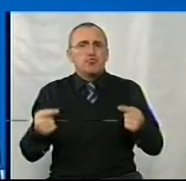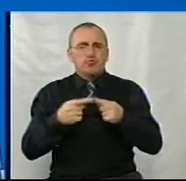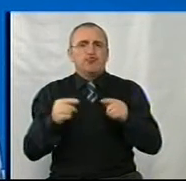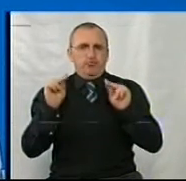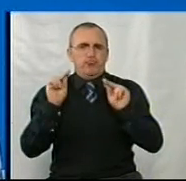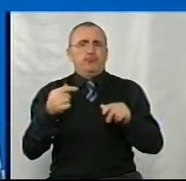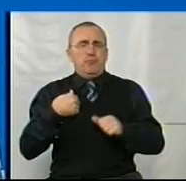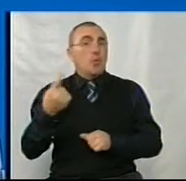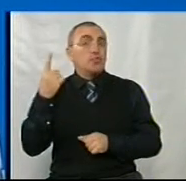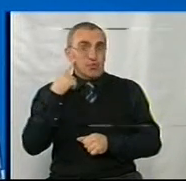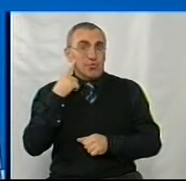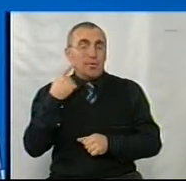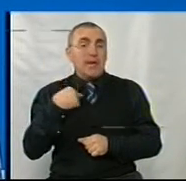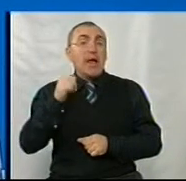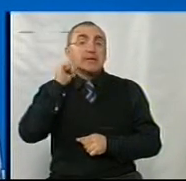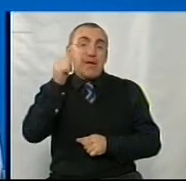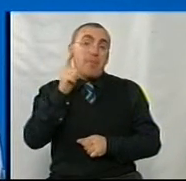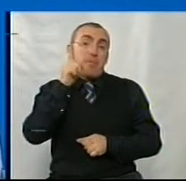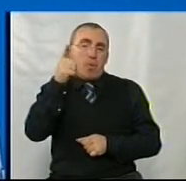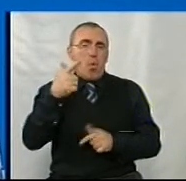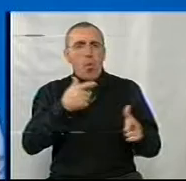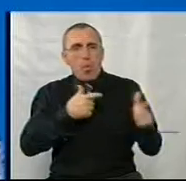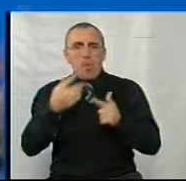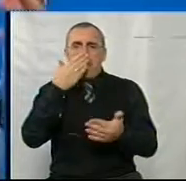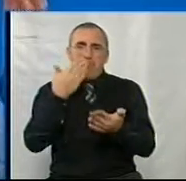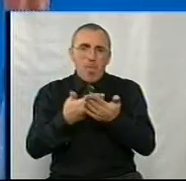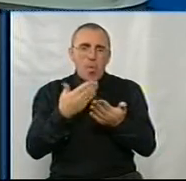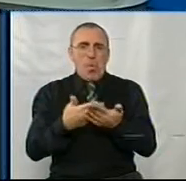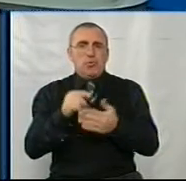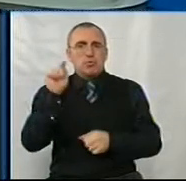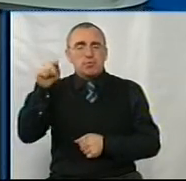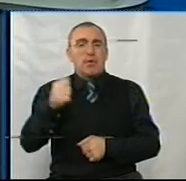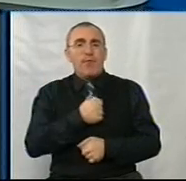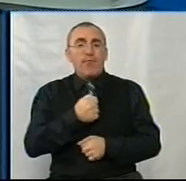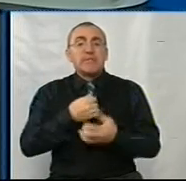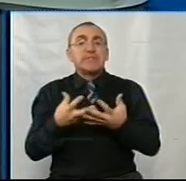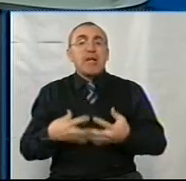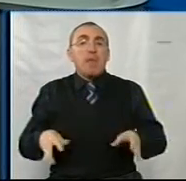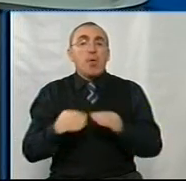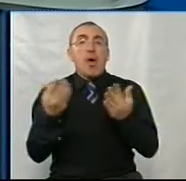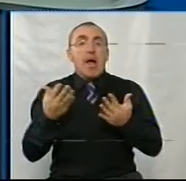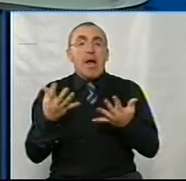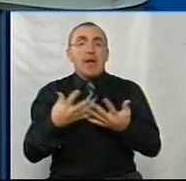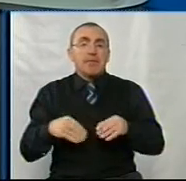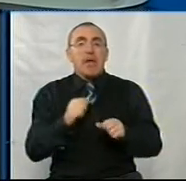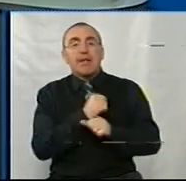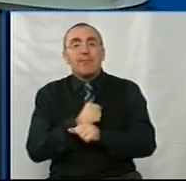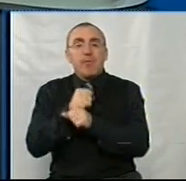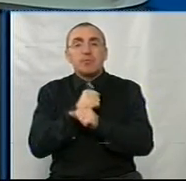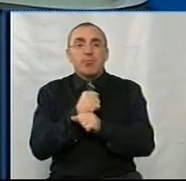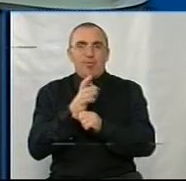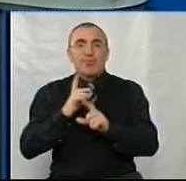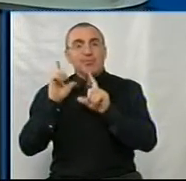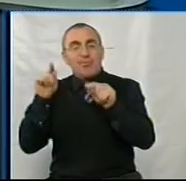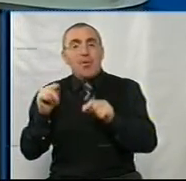якщо мене чують, то я завтра, послезавтра готовийся показати, покажіть ту військову сім'ю, яка сімейний відпочинок відпочила.